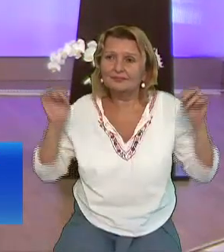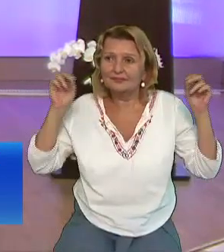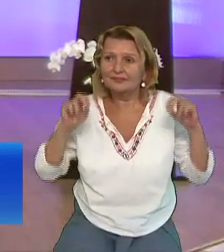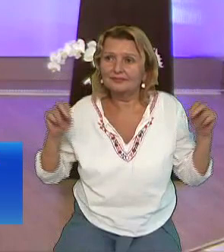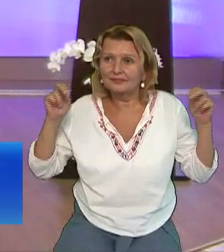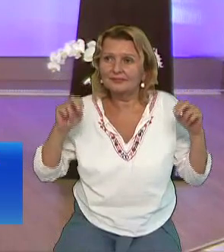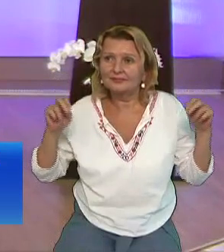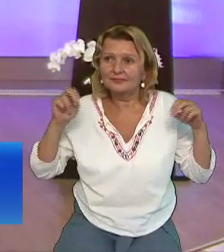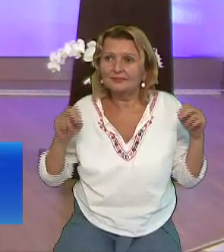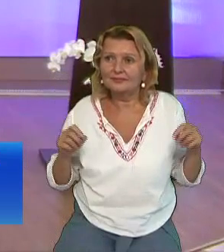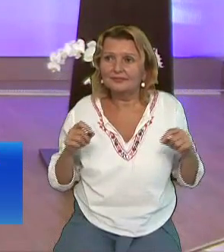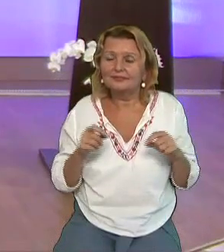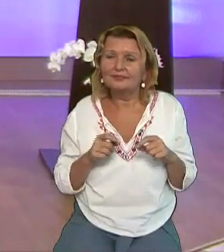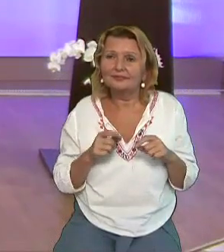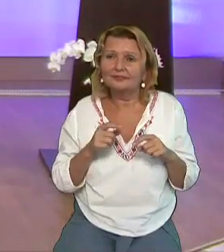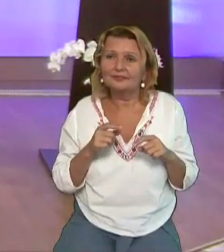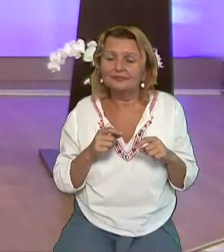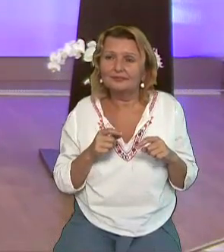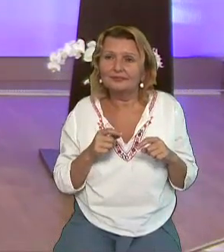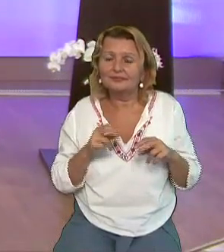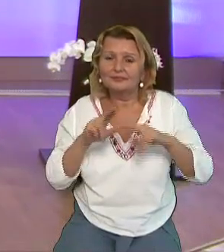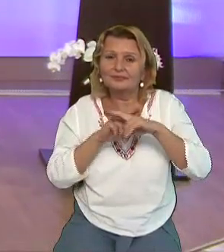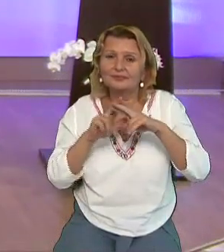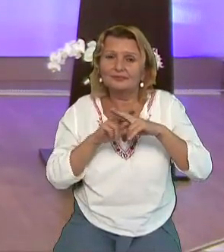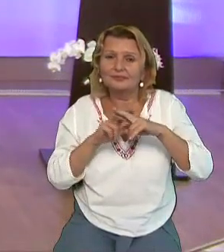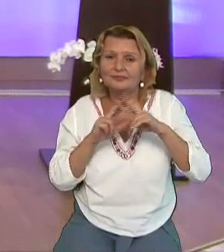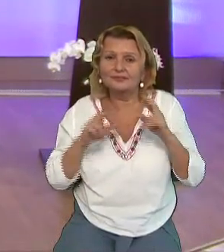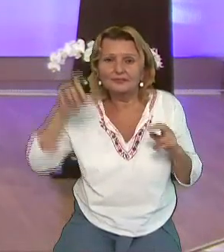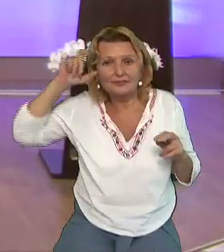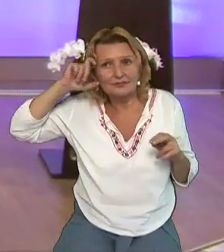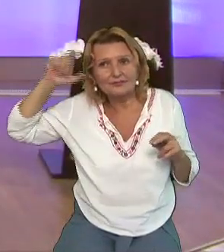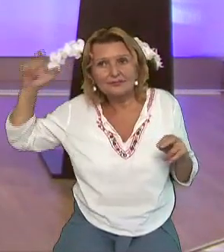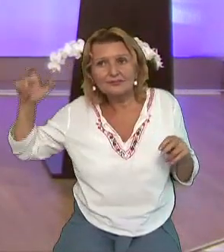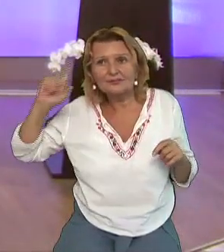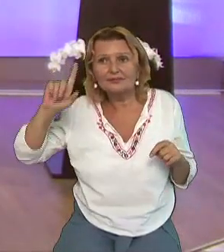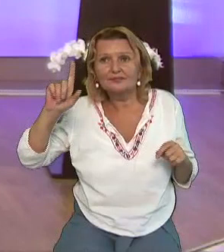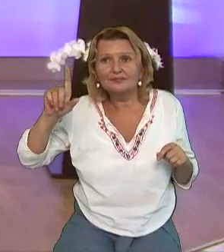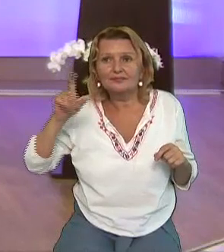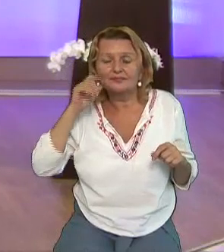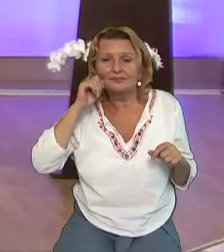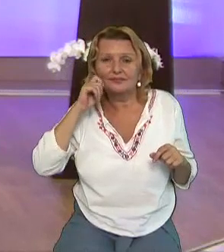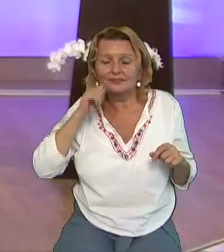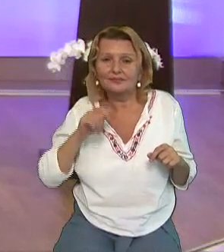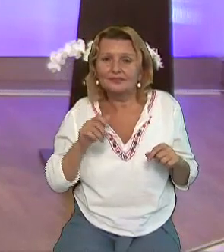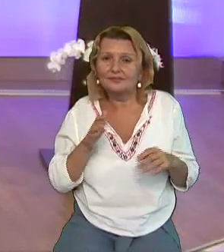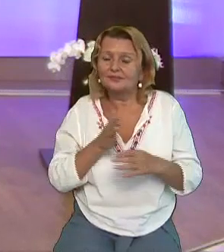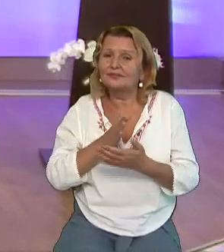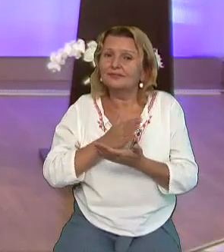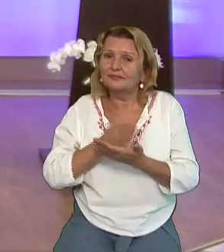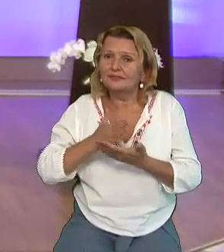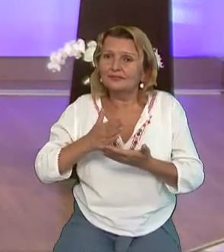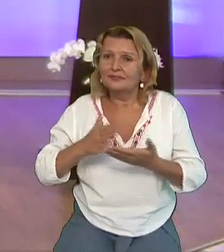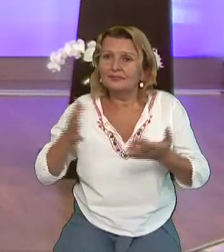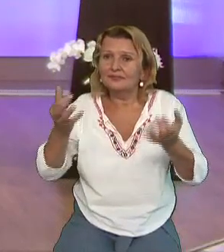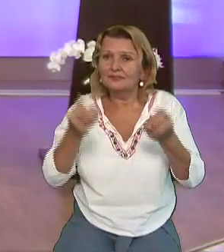oameni se totea Cristi, a scris piesa? Piesa este scrisă de Nicolae Moldoveanu Câți ani a stat la